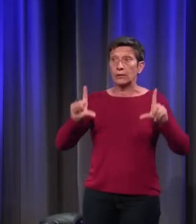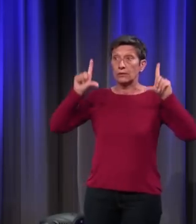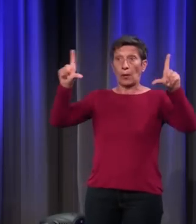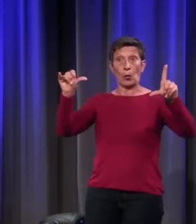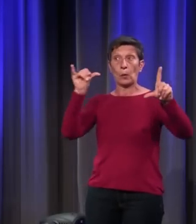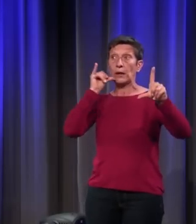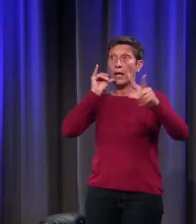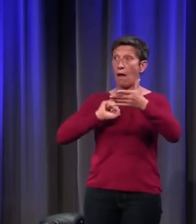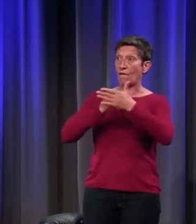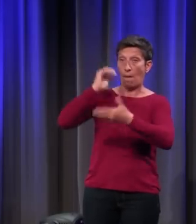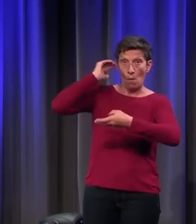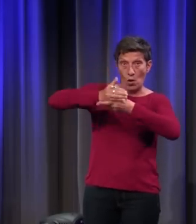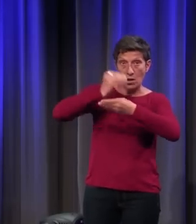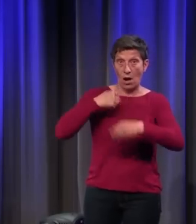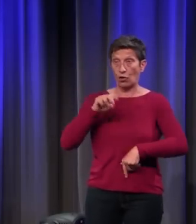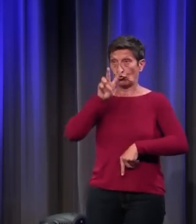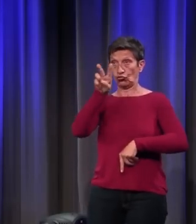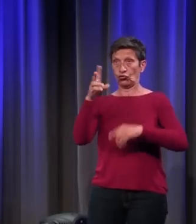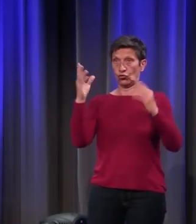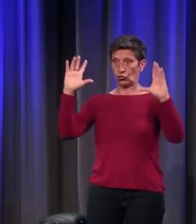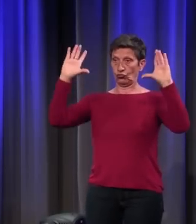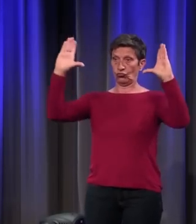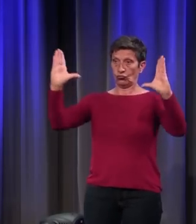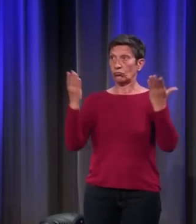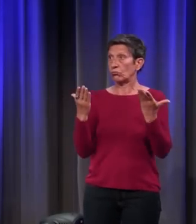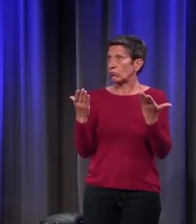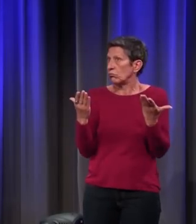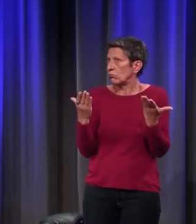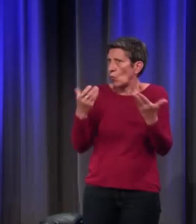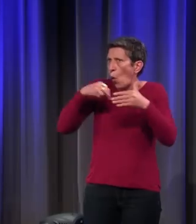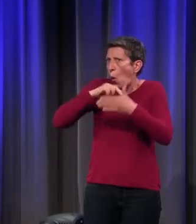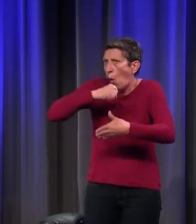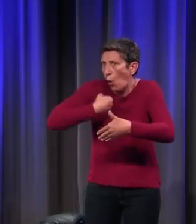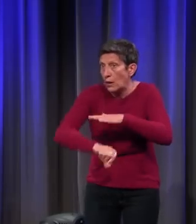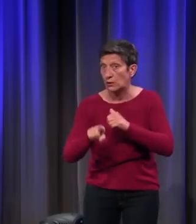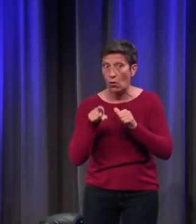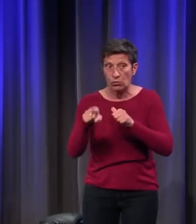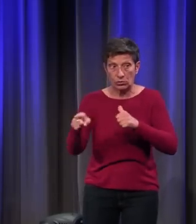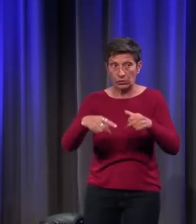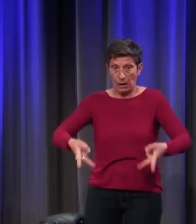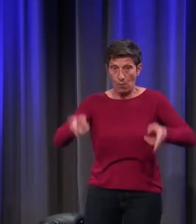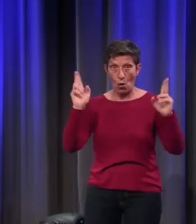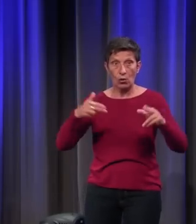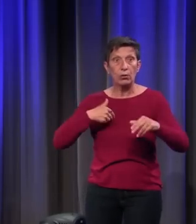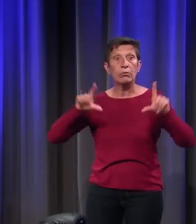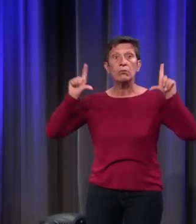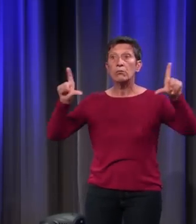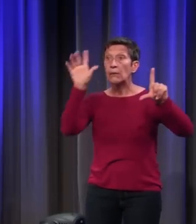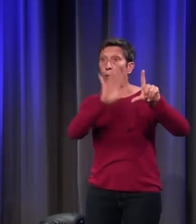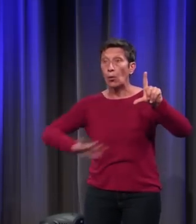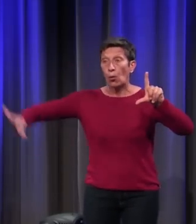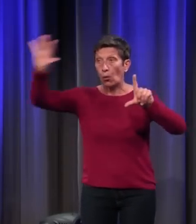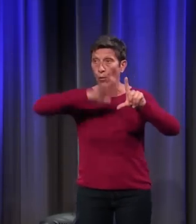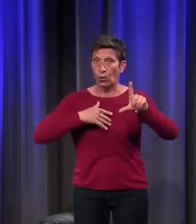de la fin du Moyen Âge ou même encore de la Renaissance et je me dis, je vais étudier dans ce tableau la